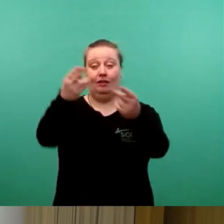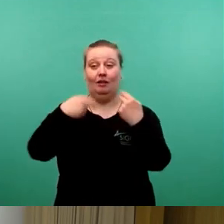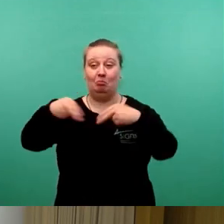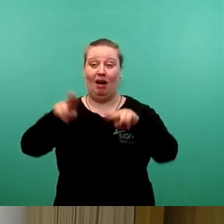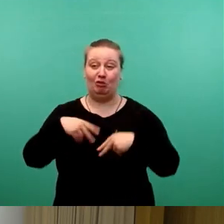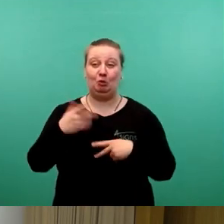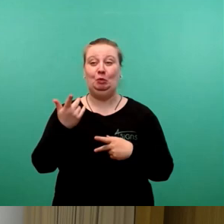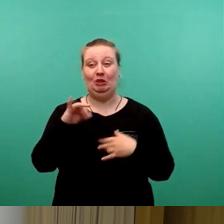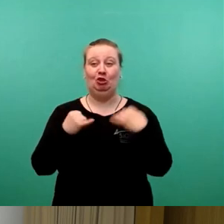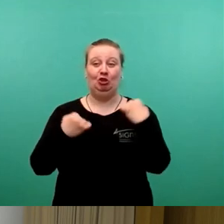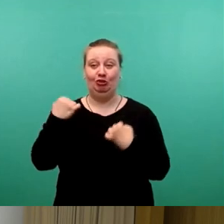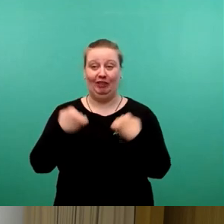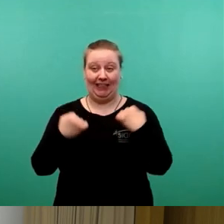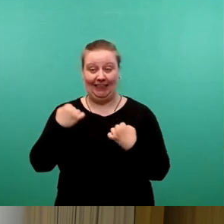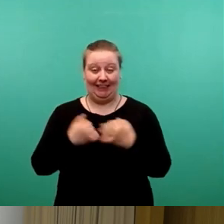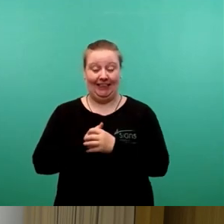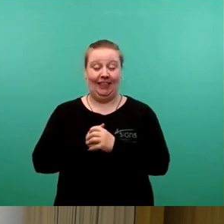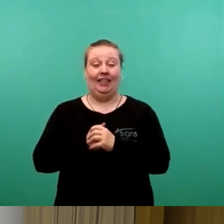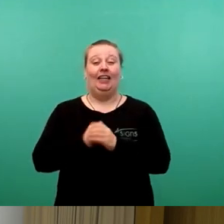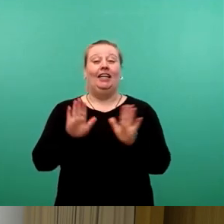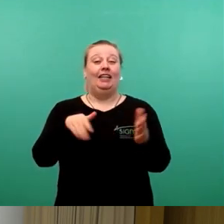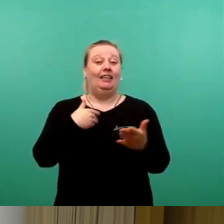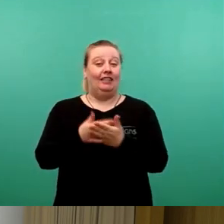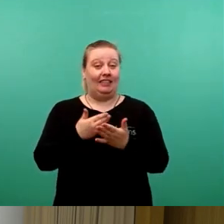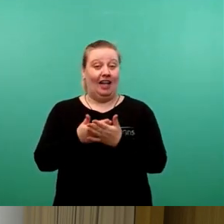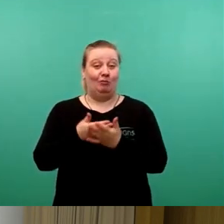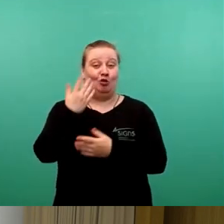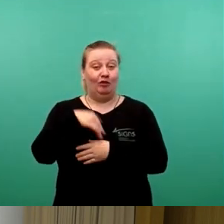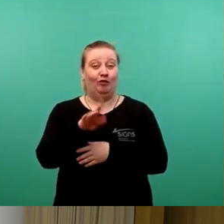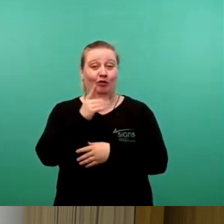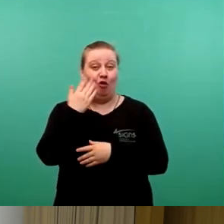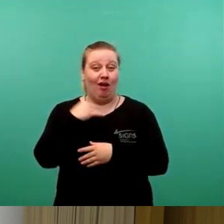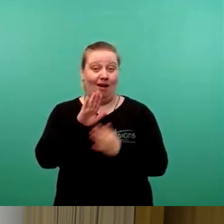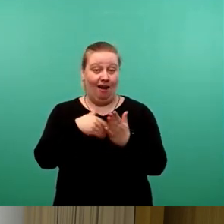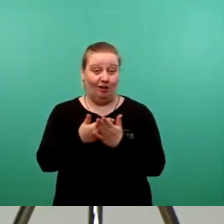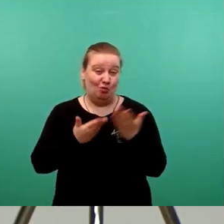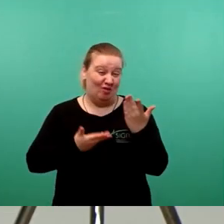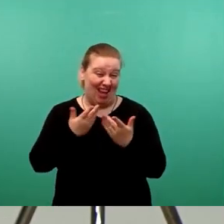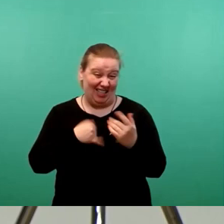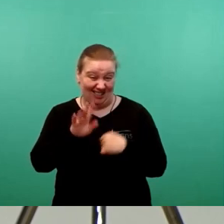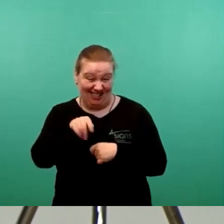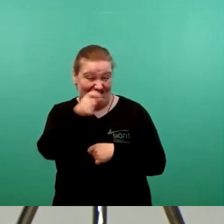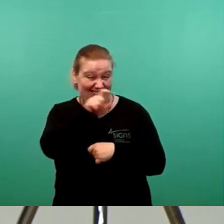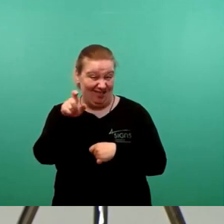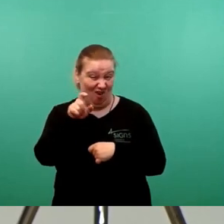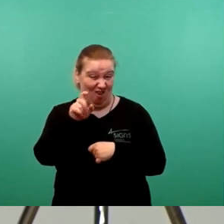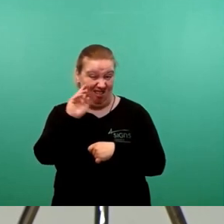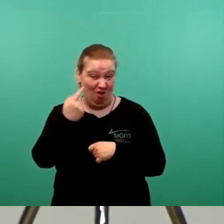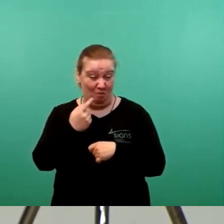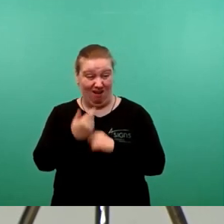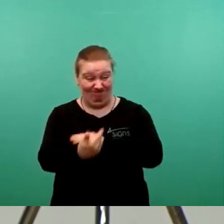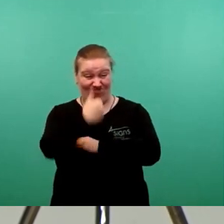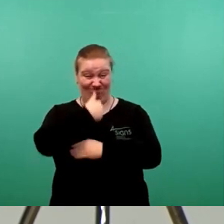Herausforderung. Deshalb also von vornherein schon mal das Angebot, dass wir uns vielleicht noch mal nächste Woche bei mir